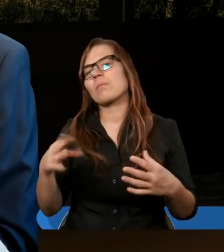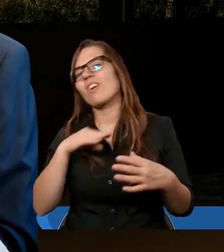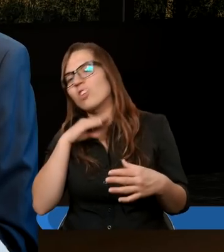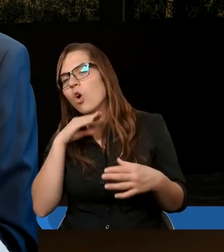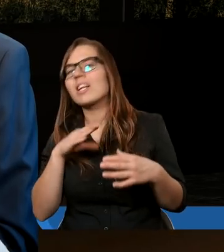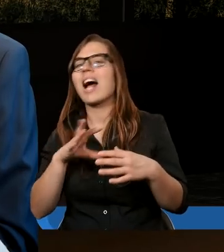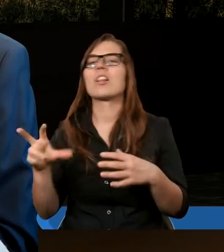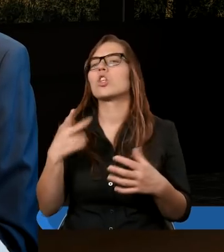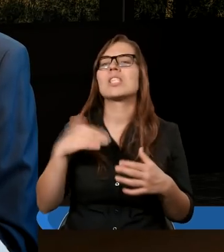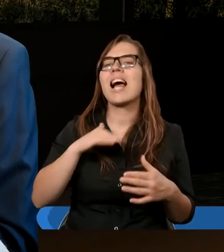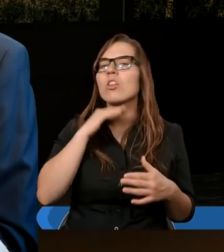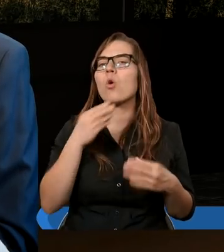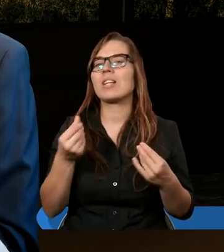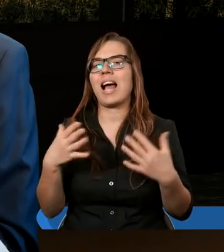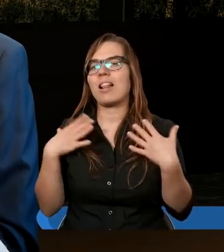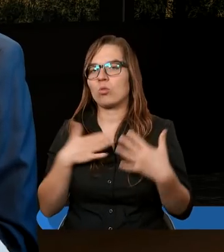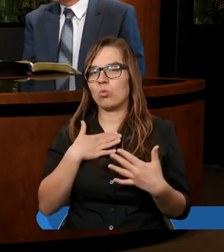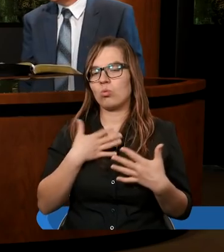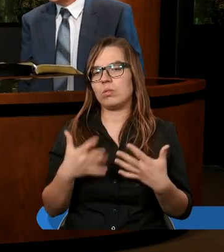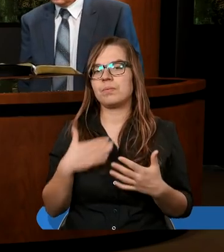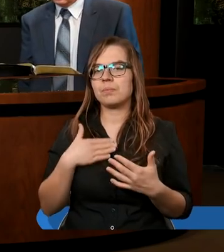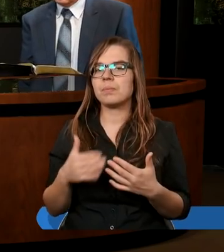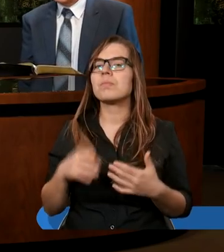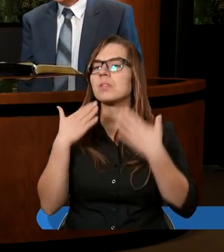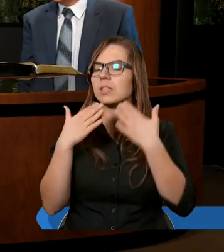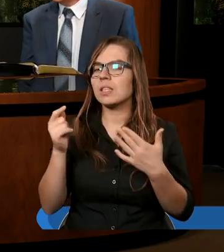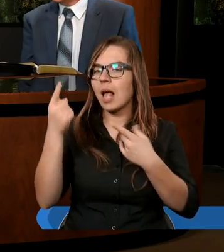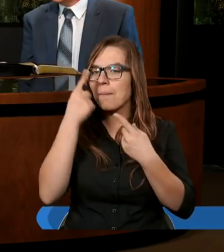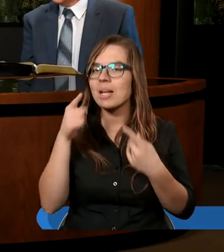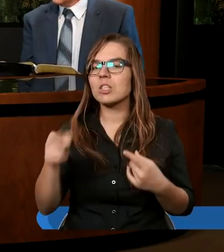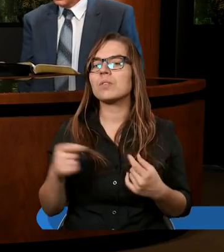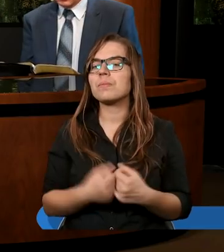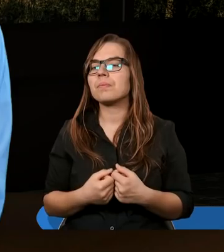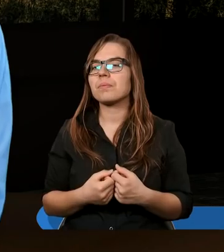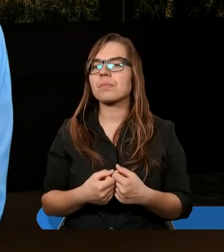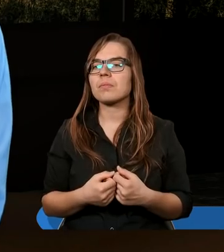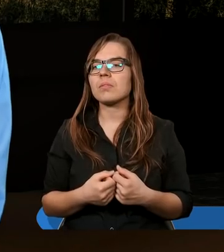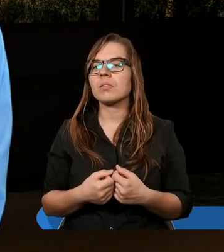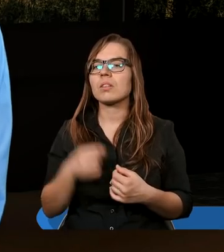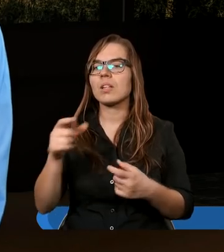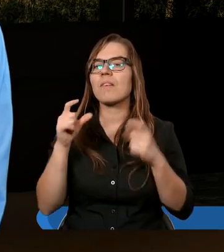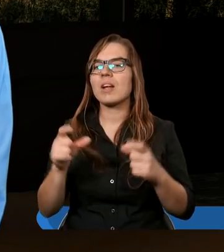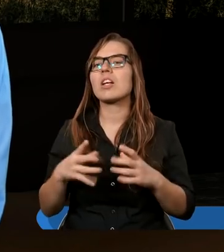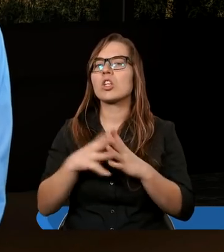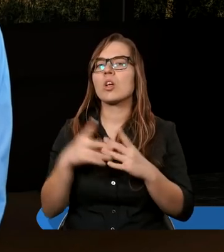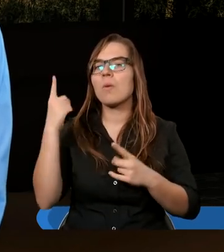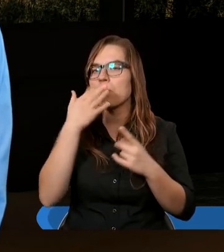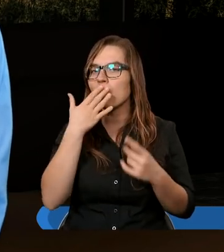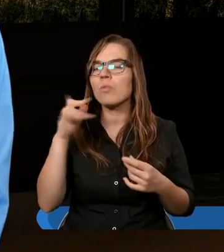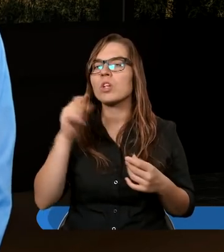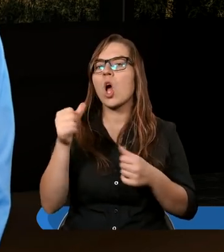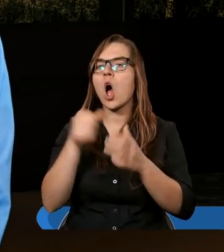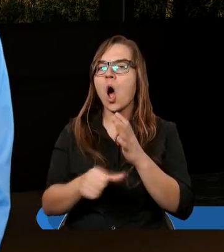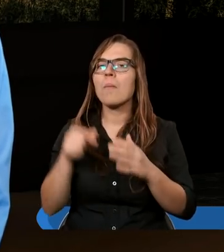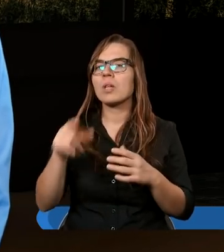dostatku, czy w niedostatku. Dziękuję za tą myśl. Werset dziesiąty mówi, że Bóg